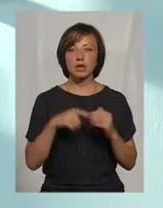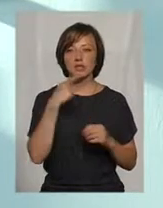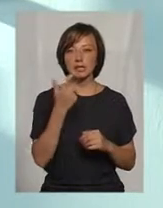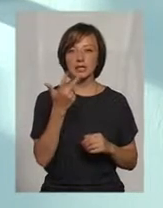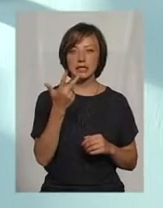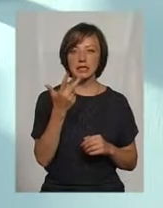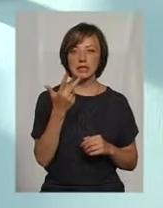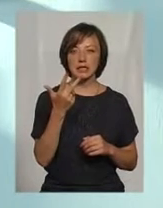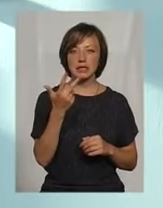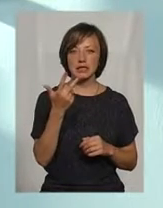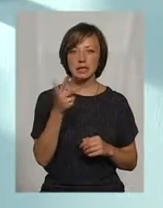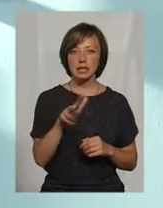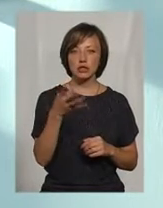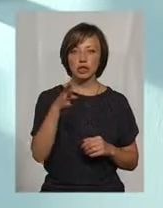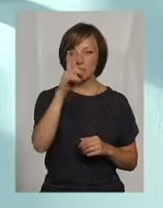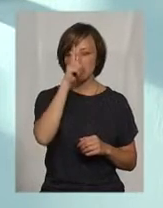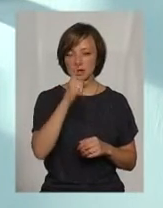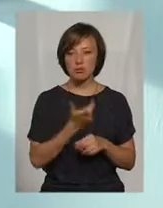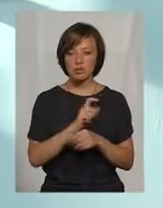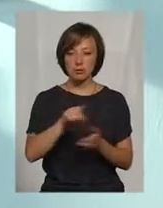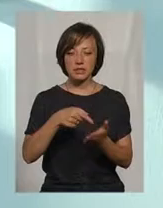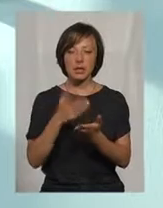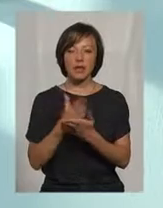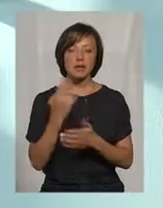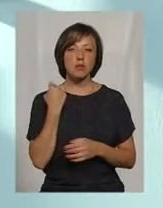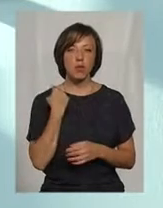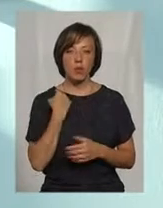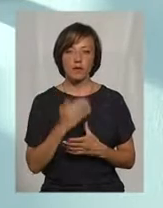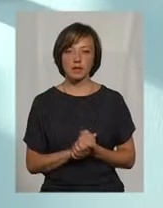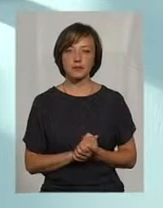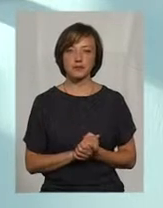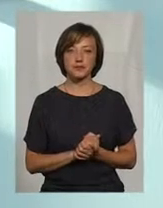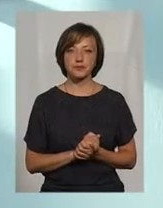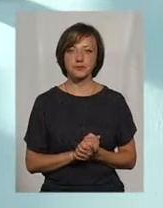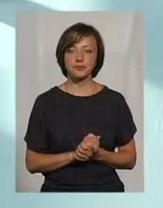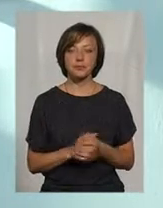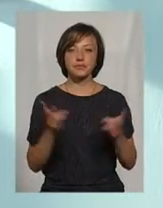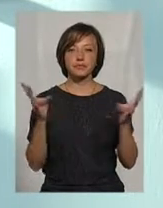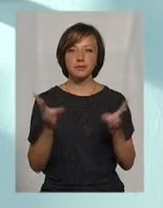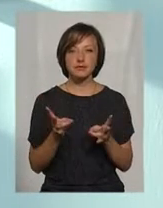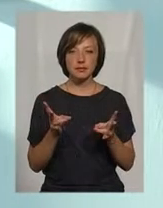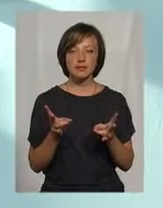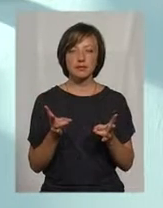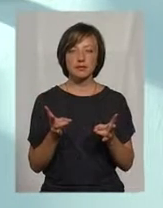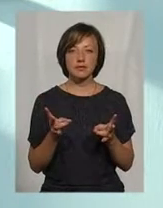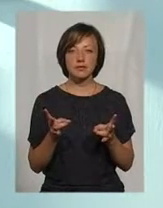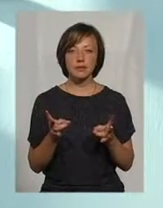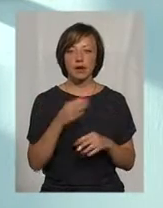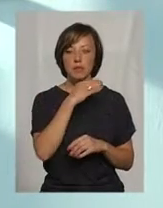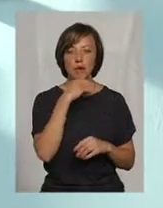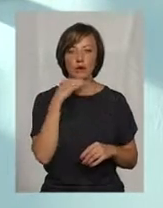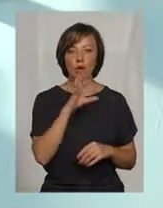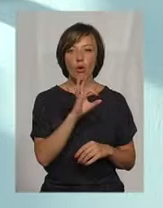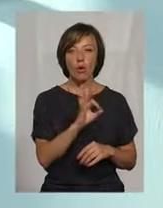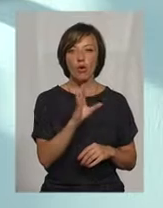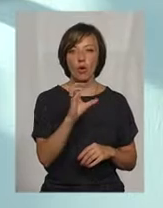3-4 більше місяців в містах є заборгованість. І тоді треба скидатися. Багатьох ОСББ